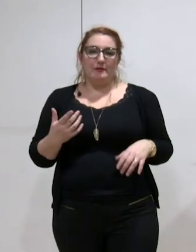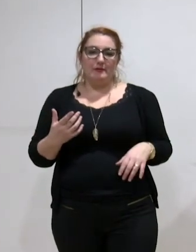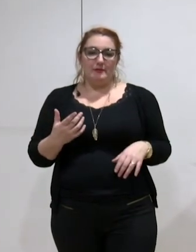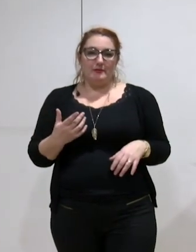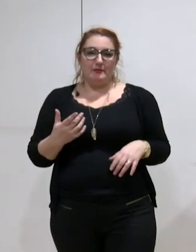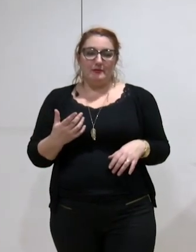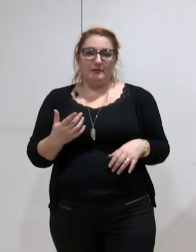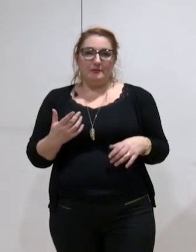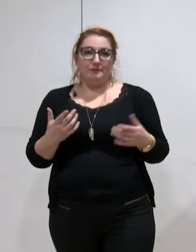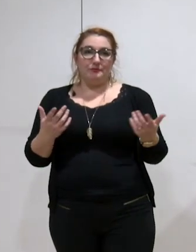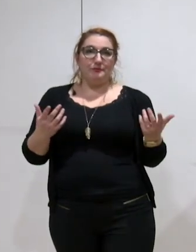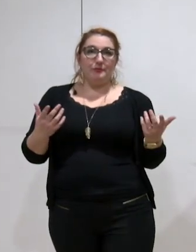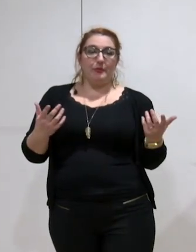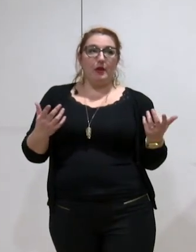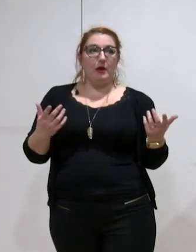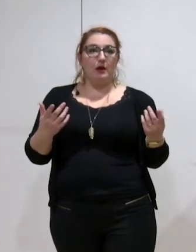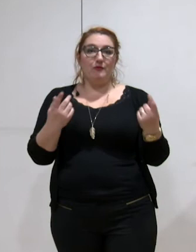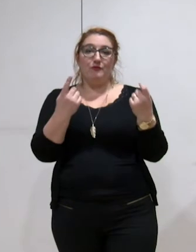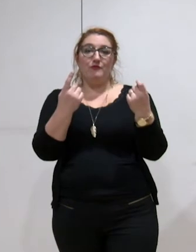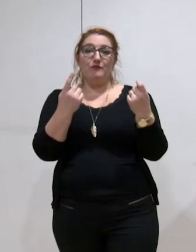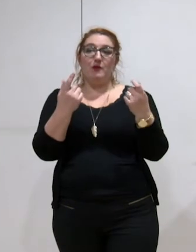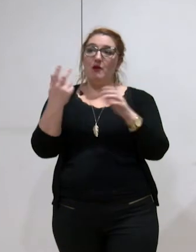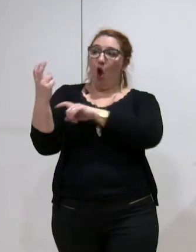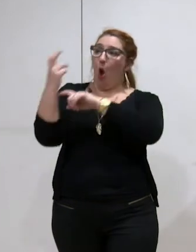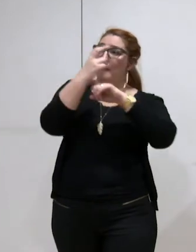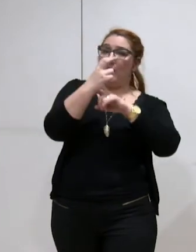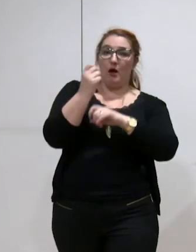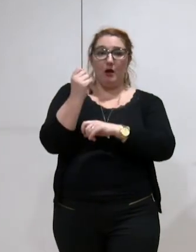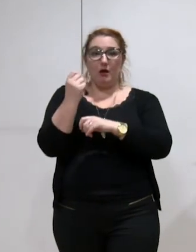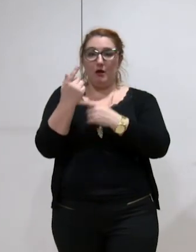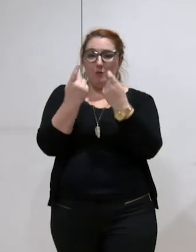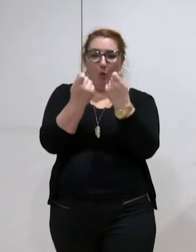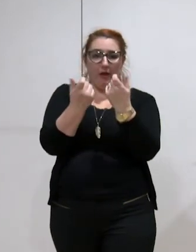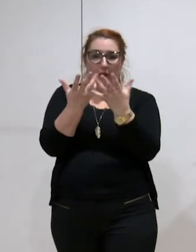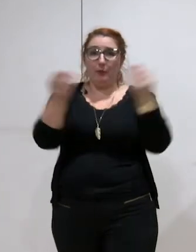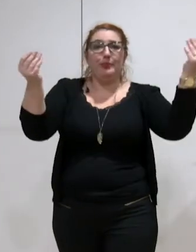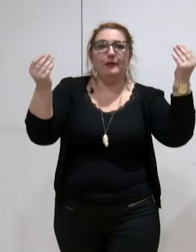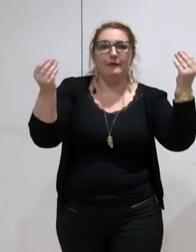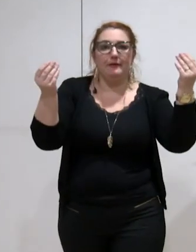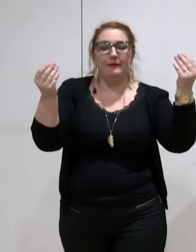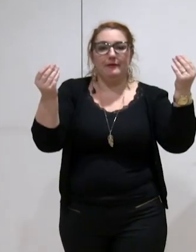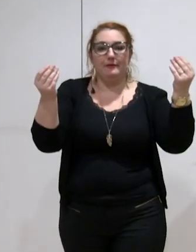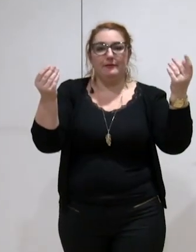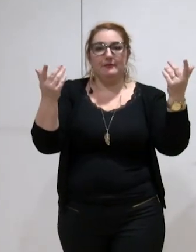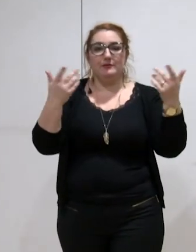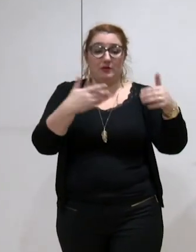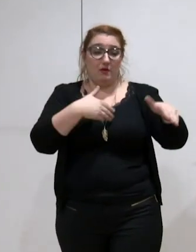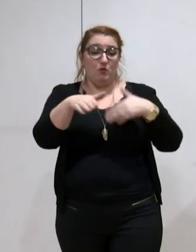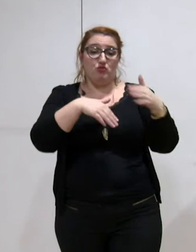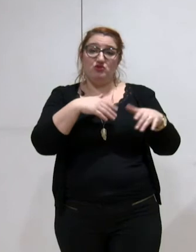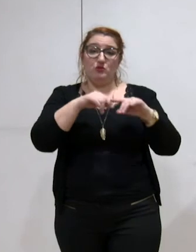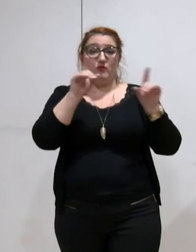moyens finançables par de l'emprunt pour venir gréver le budget de fonctionnement.